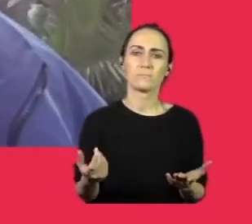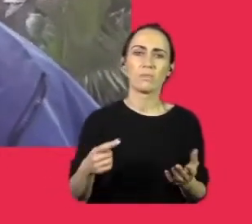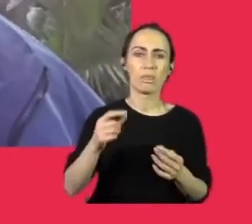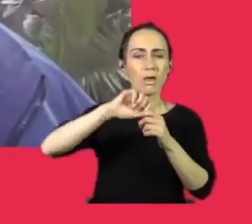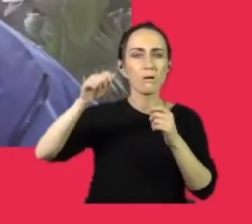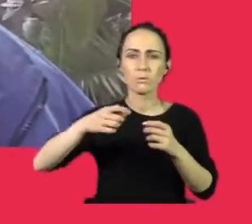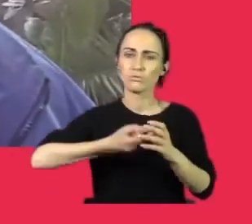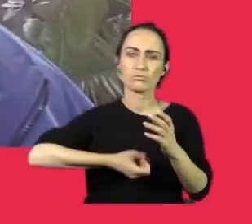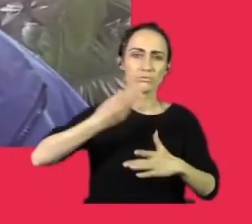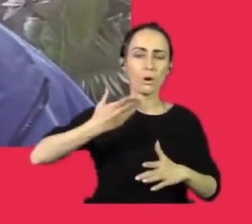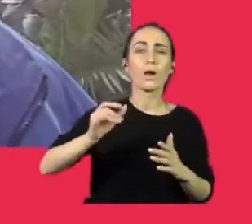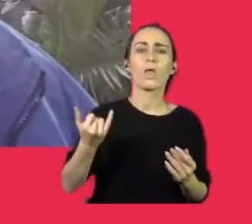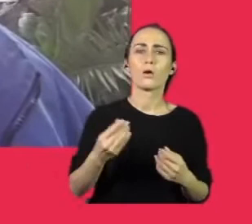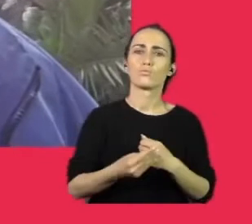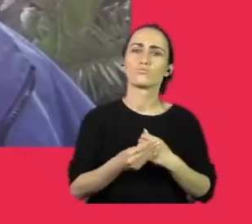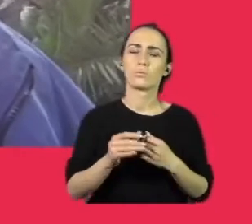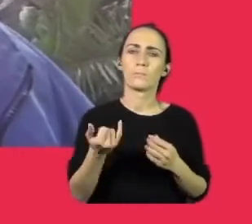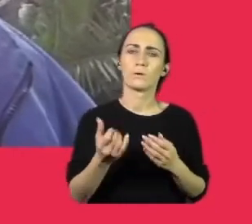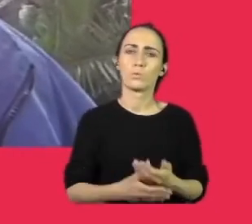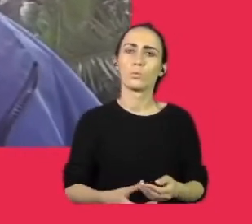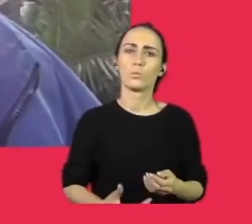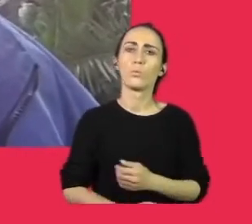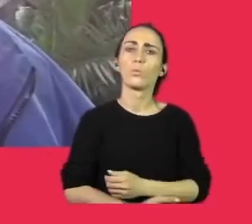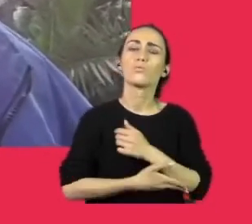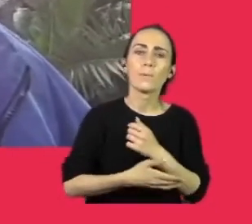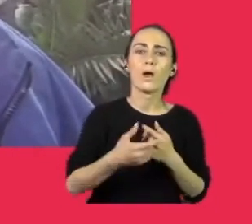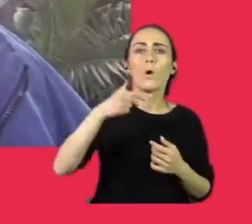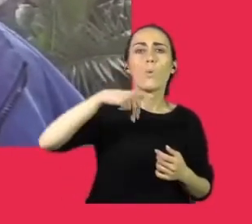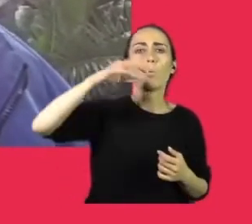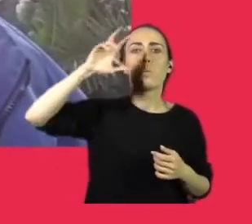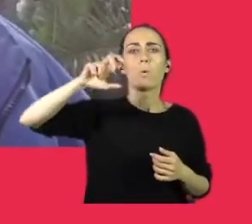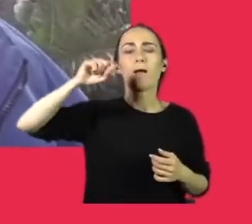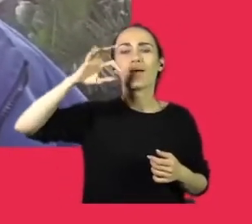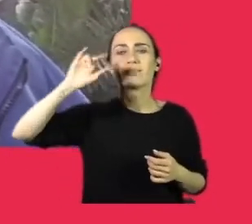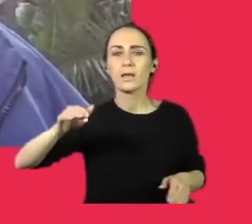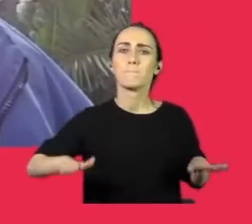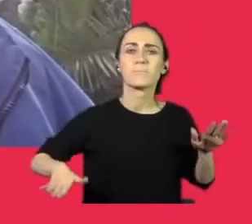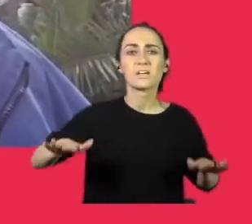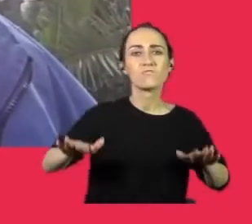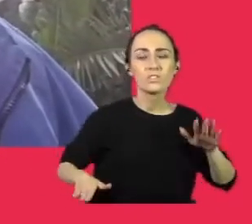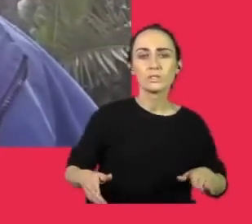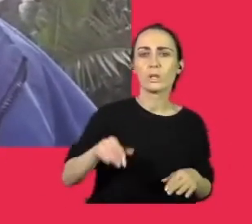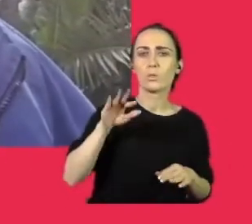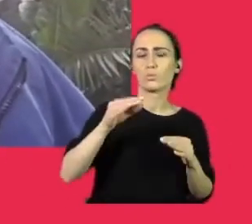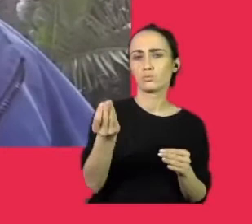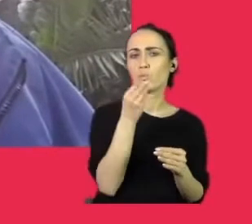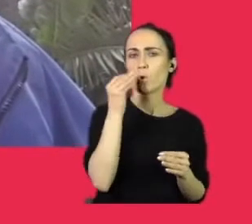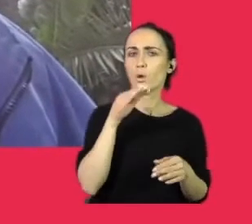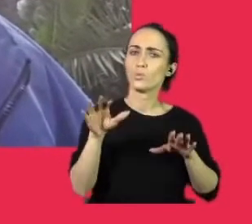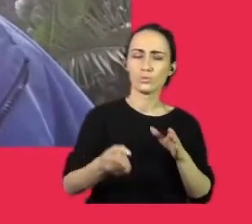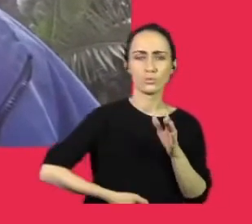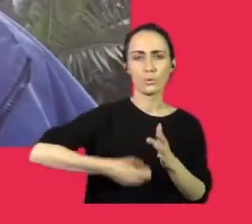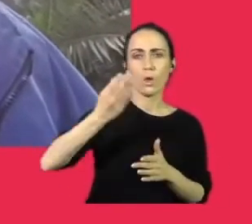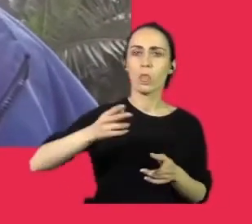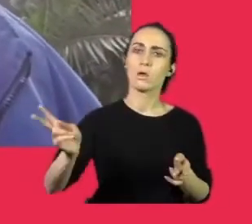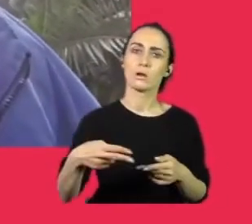Najdroższe w utrzymaniu są takie zwierzęta jak na przykład uchatki, jak pingwiny, które jedzą dość dużo, dość drogich ryb.